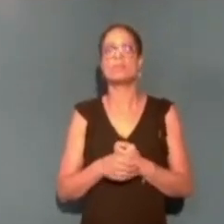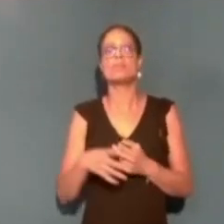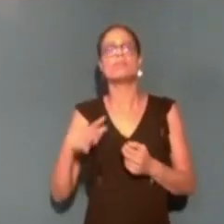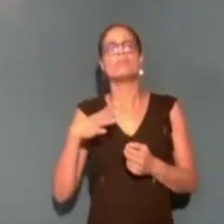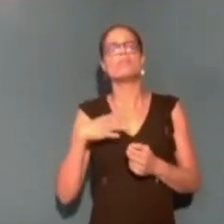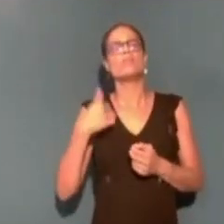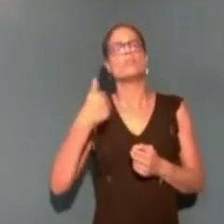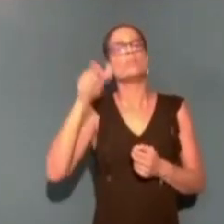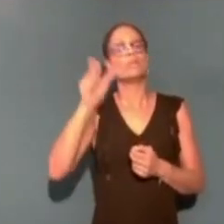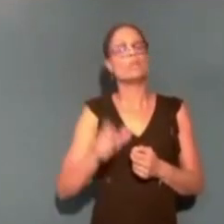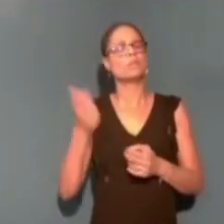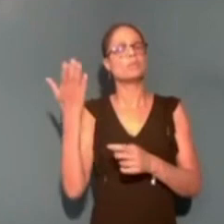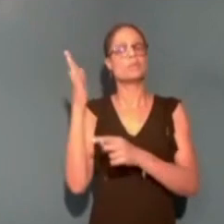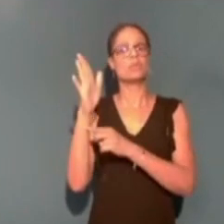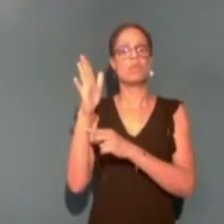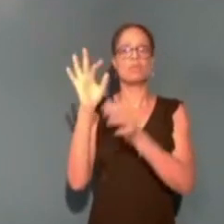m'a fait m'en dire.